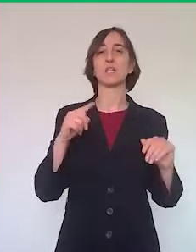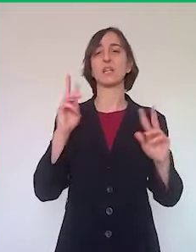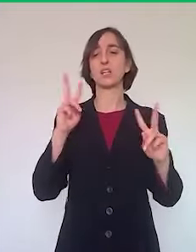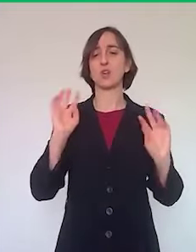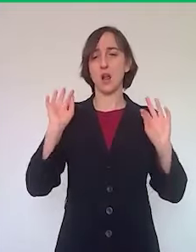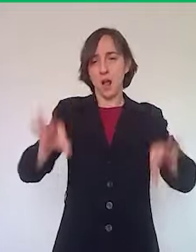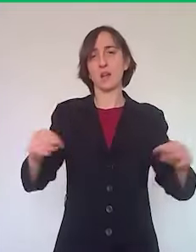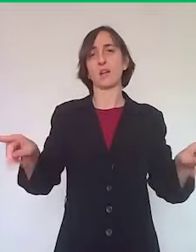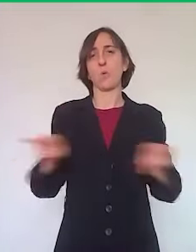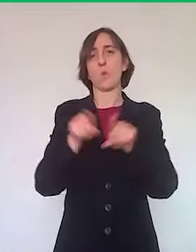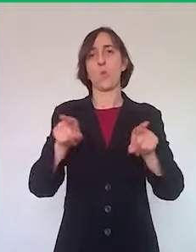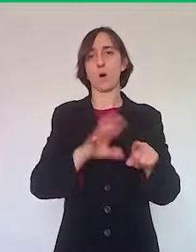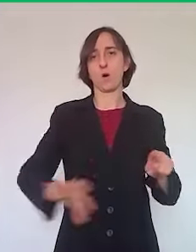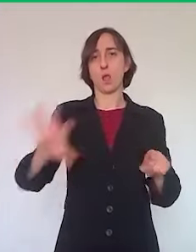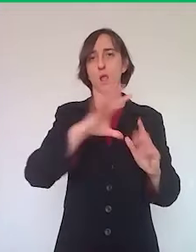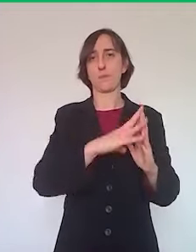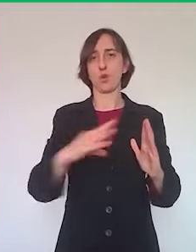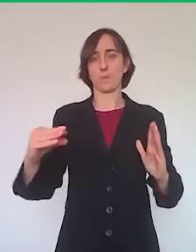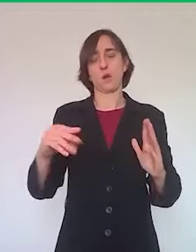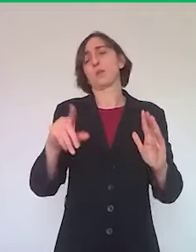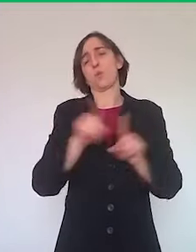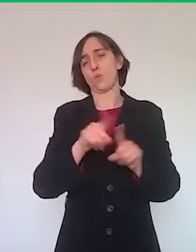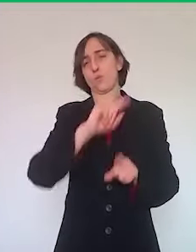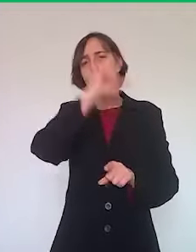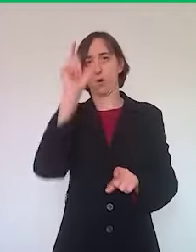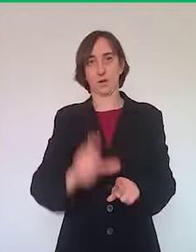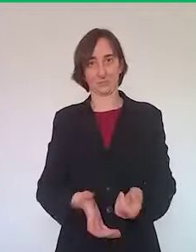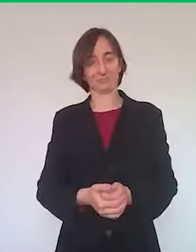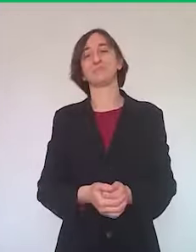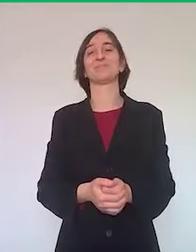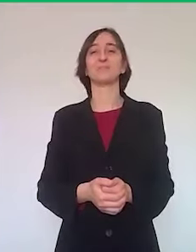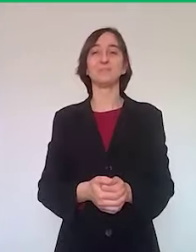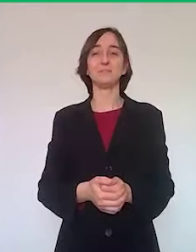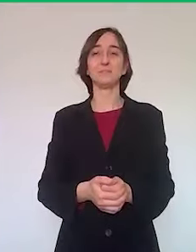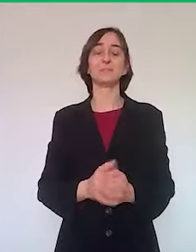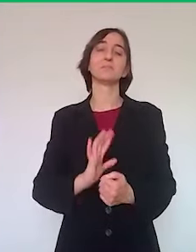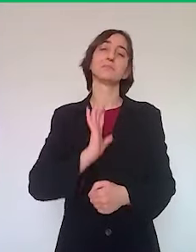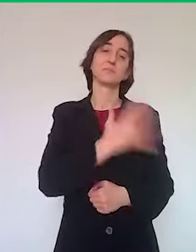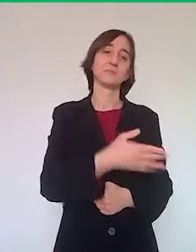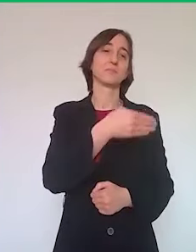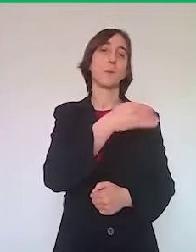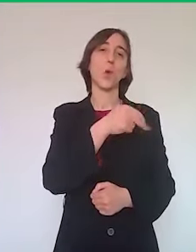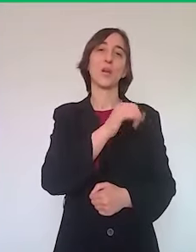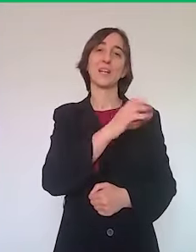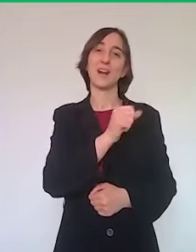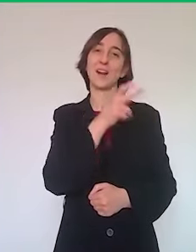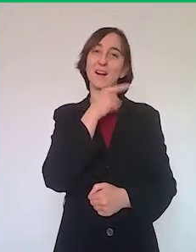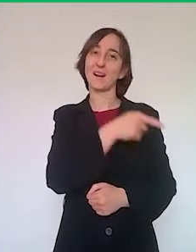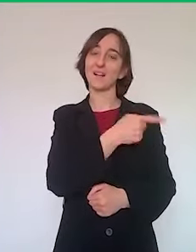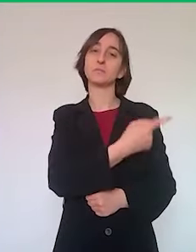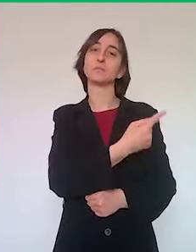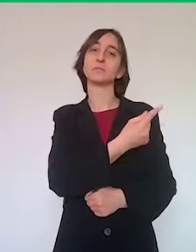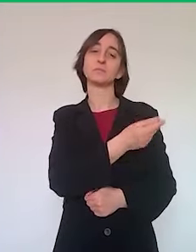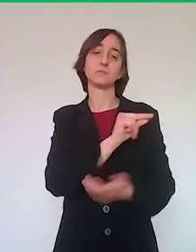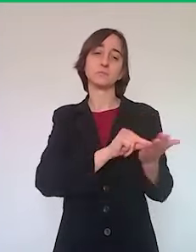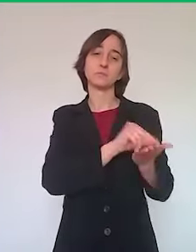paese. Ancora, Monica ci scrive per sapere se, non essendo stata prorogata la